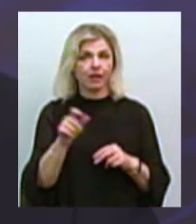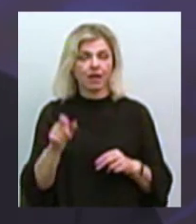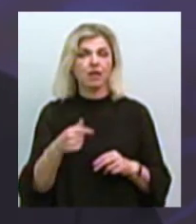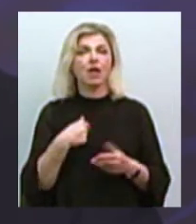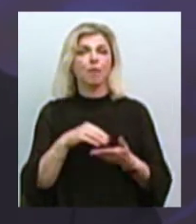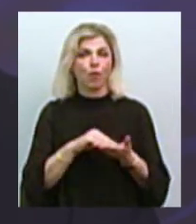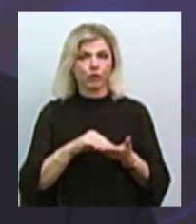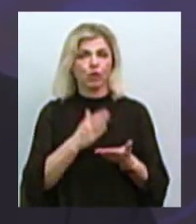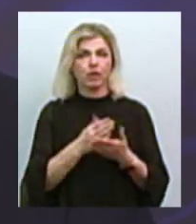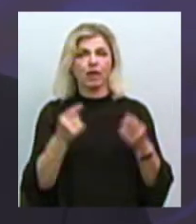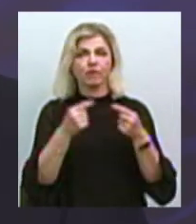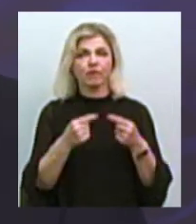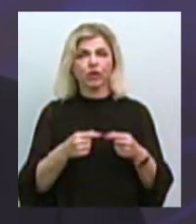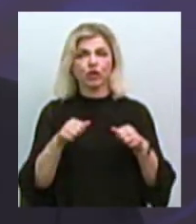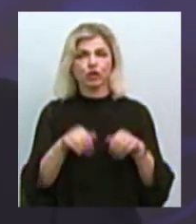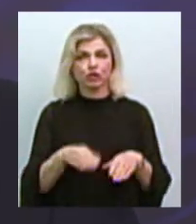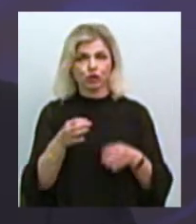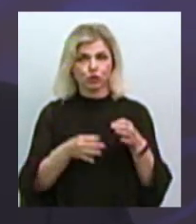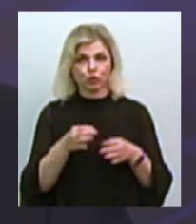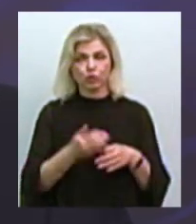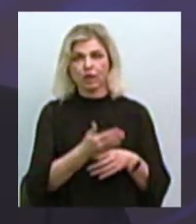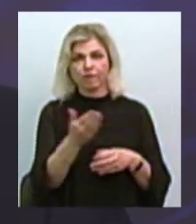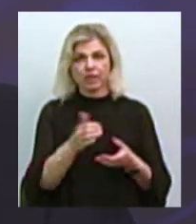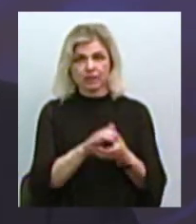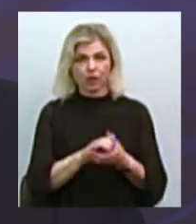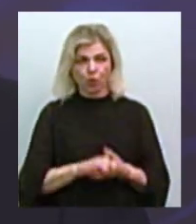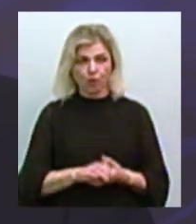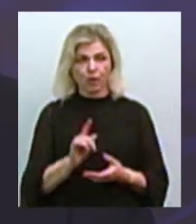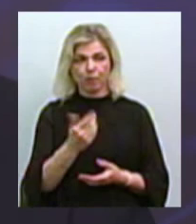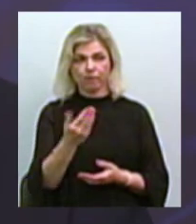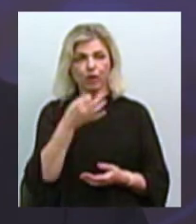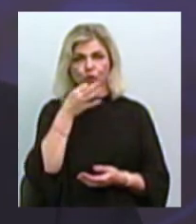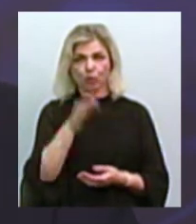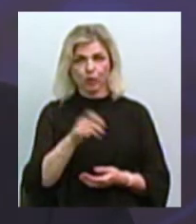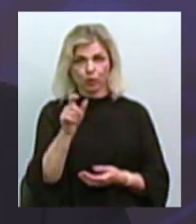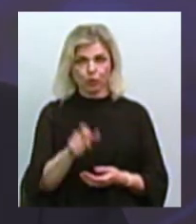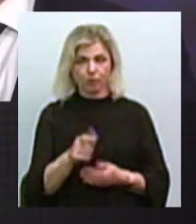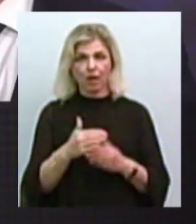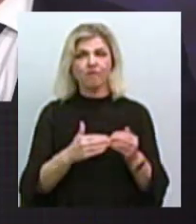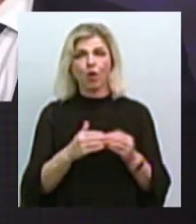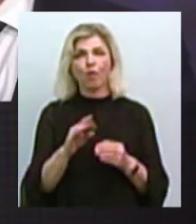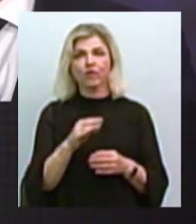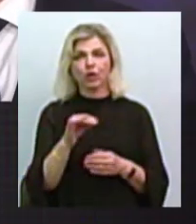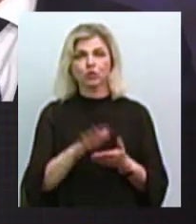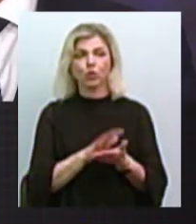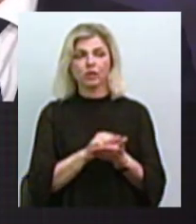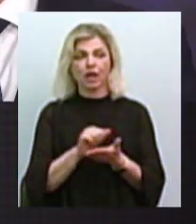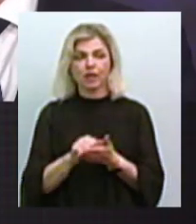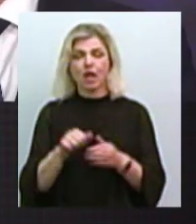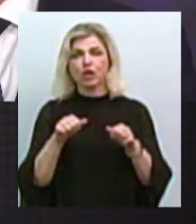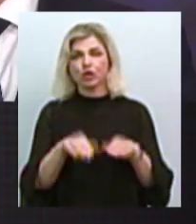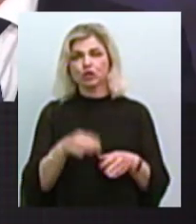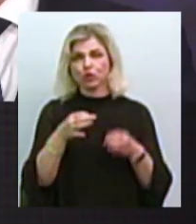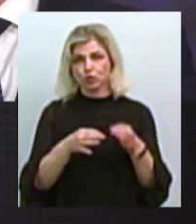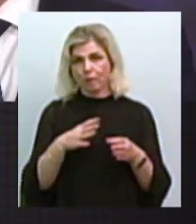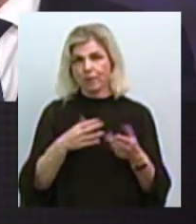повторюю, є відповідне рішення суду, я думаю, ви з ним знайомились, тому що ви досвідчена людина, фаховий журналіст. По рішенням суду була